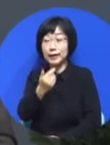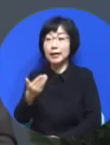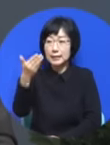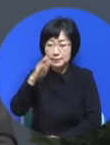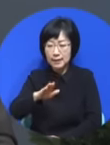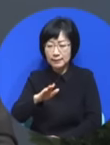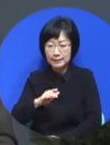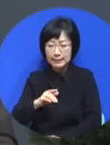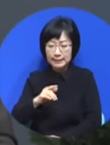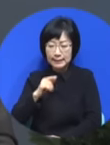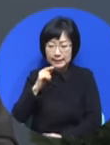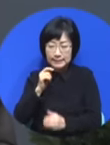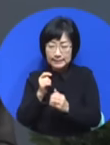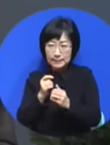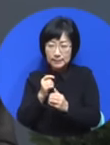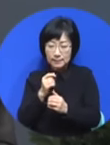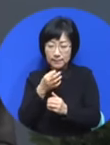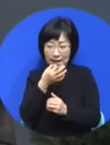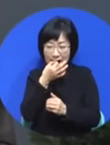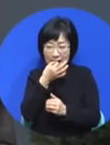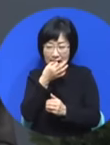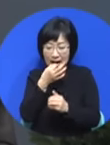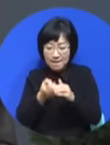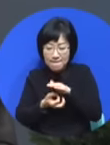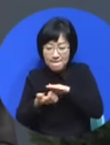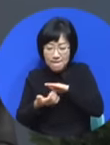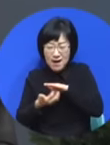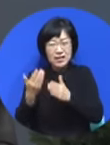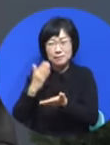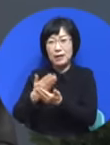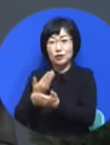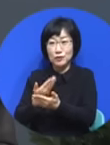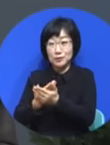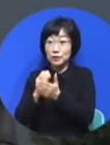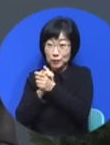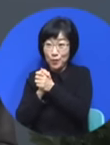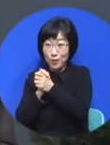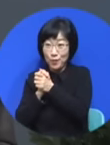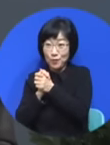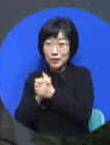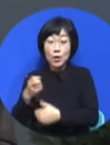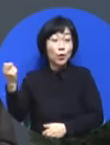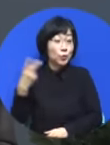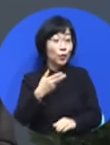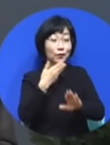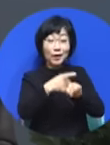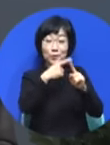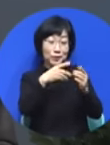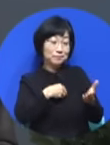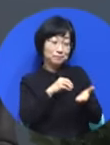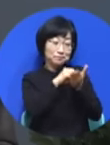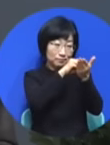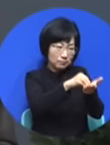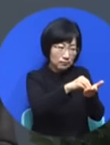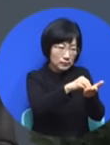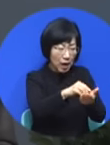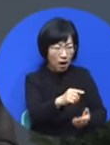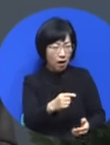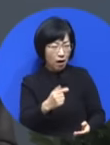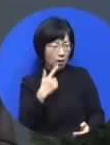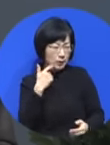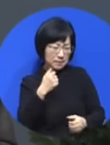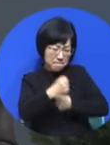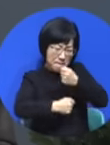어느 교회 갔더니 목사님이 너무 마음대로 하나님 저는 목사가 되면 절대 마음대로 하지 않게